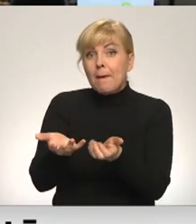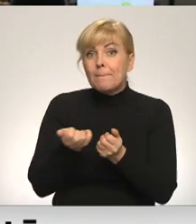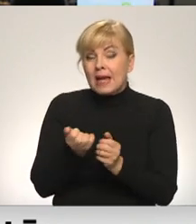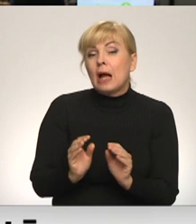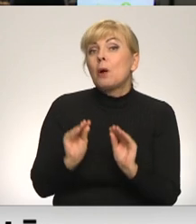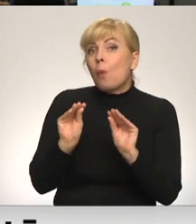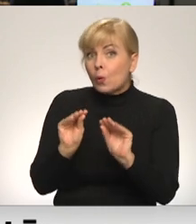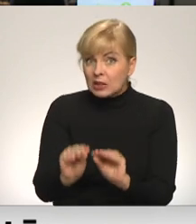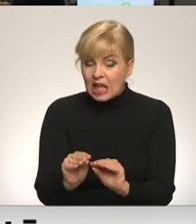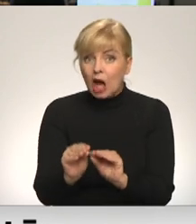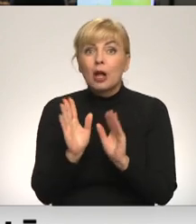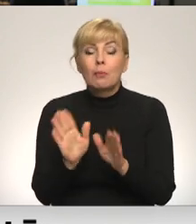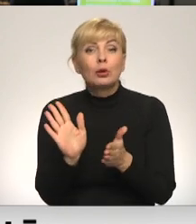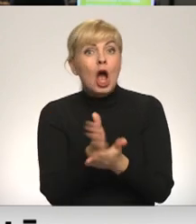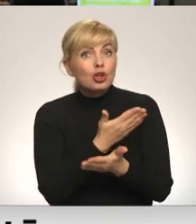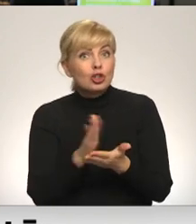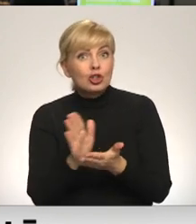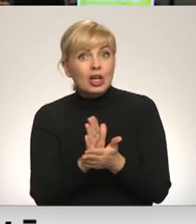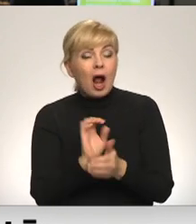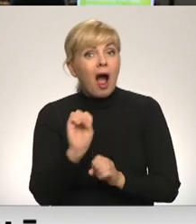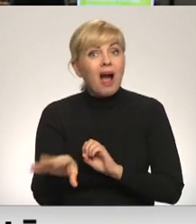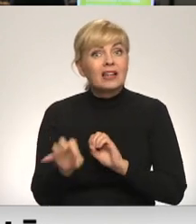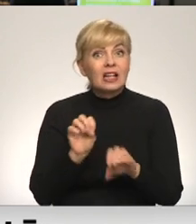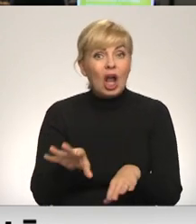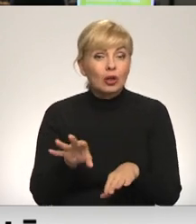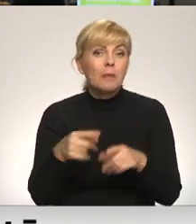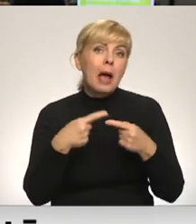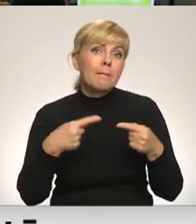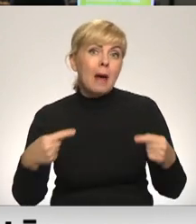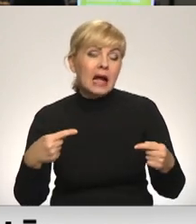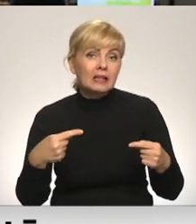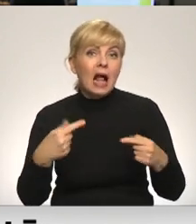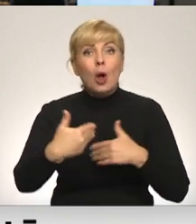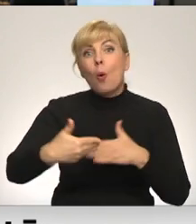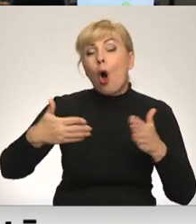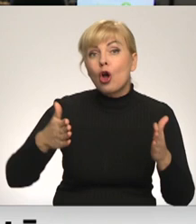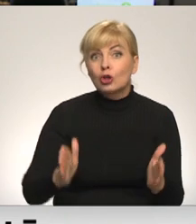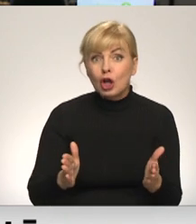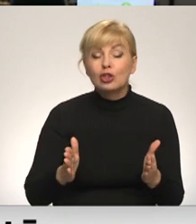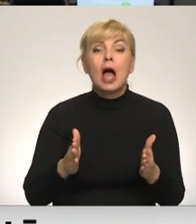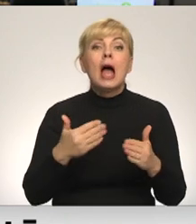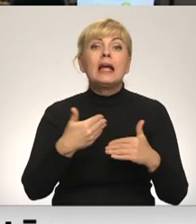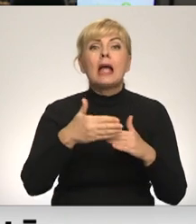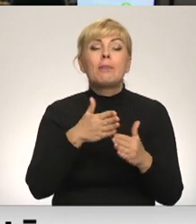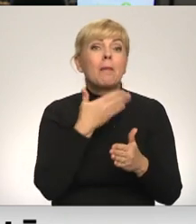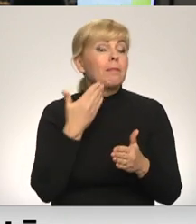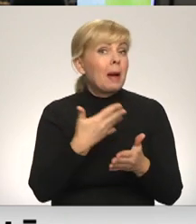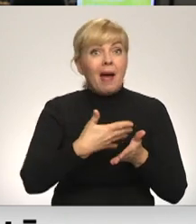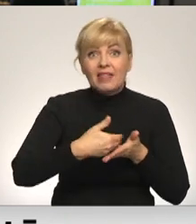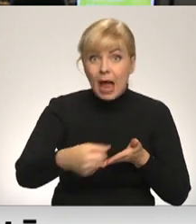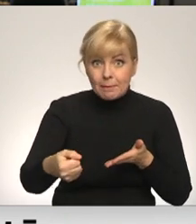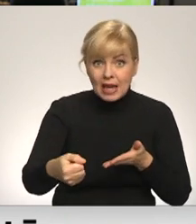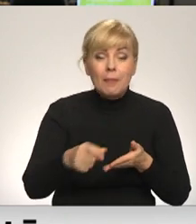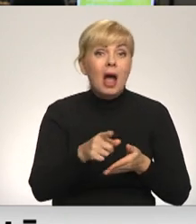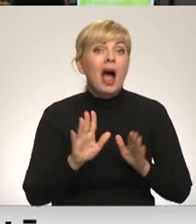uzstādījuši šķirotā atkritumu vai materiālu kontēneres, kur arī šādu iepakojumu, gadījumam, ir